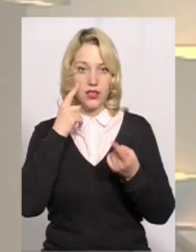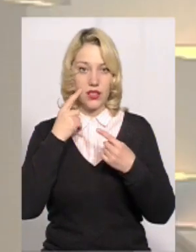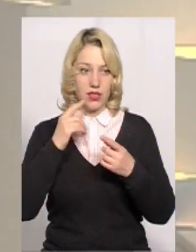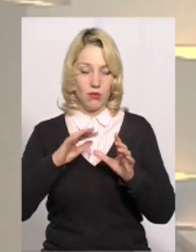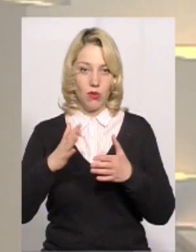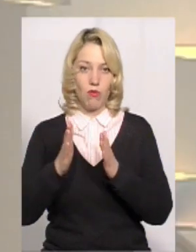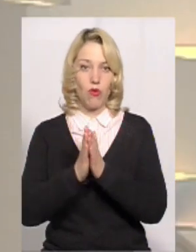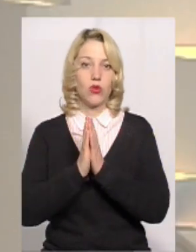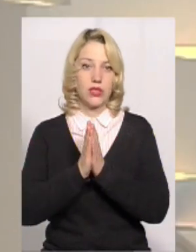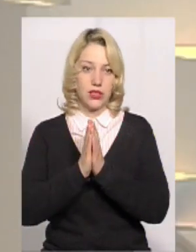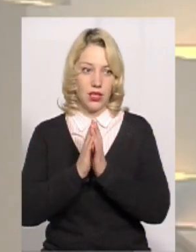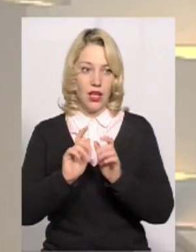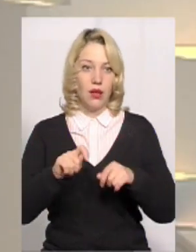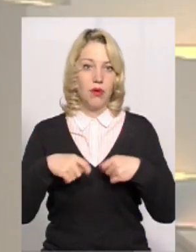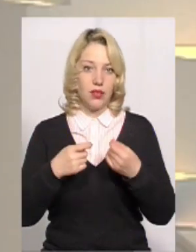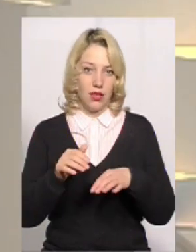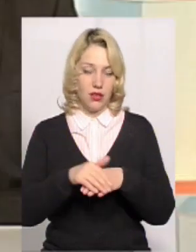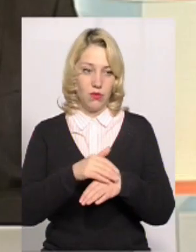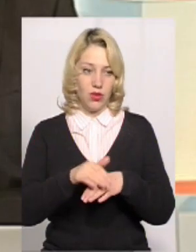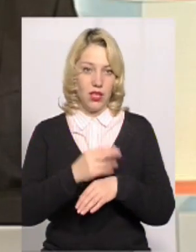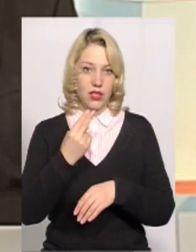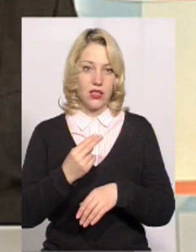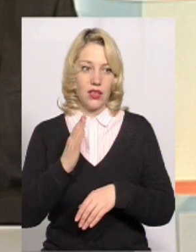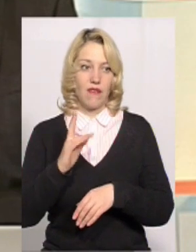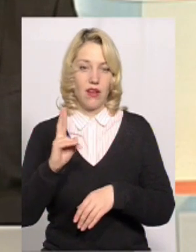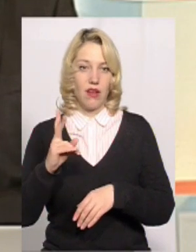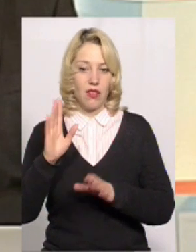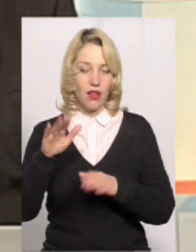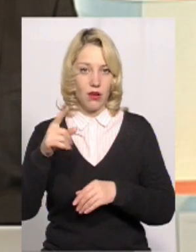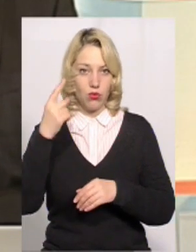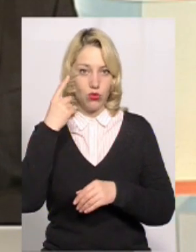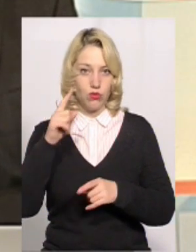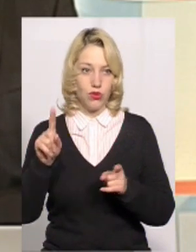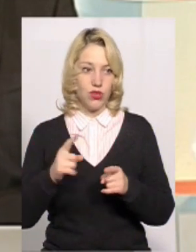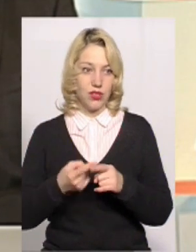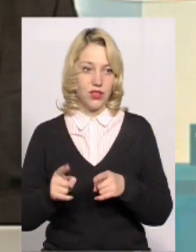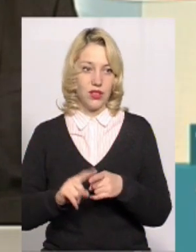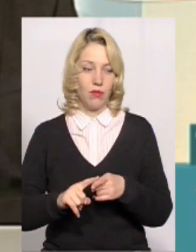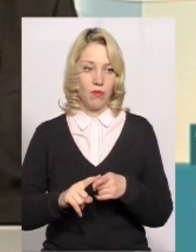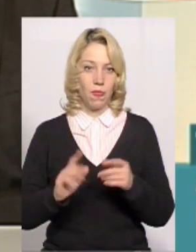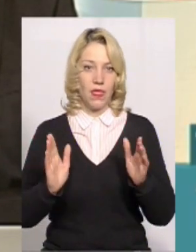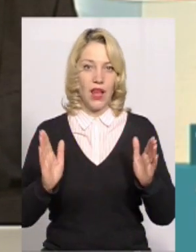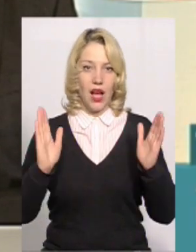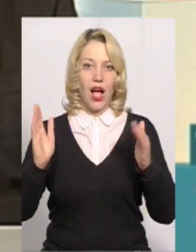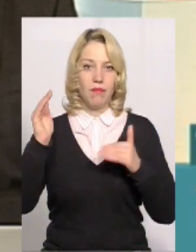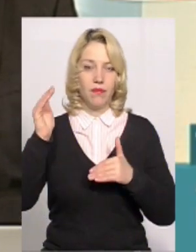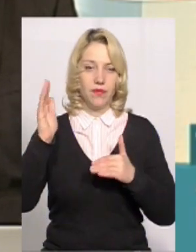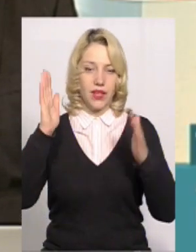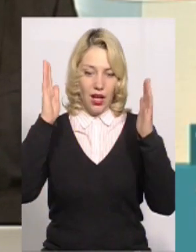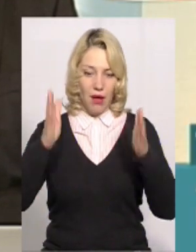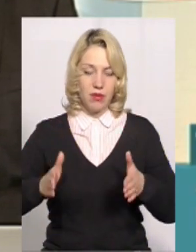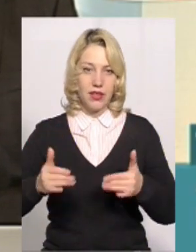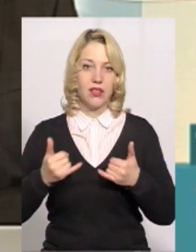моментами просили, каже, передайте, будь ласка, там в СВК, нехай вони вже подумають щось з цими кабінами для голосування.